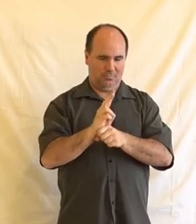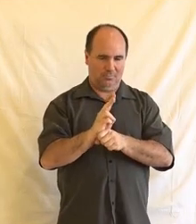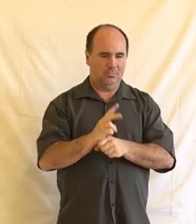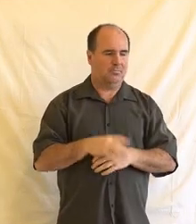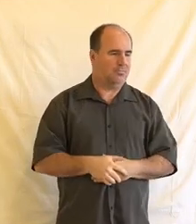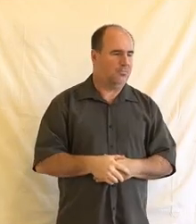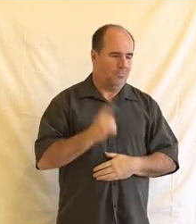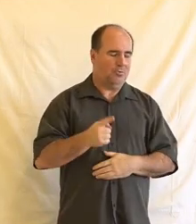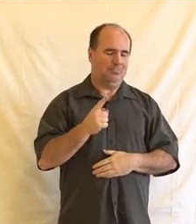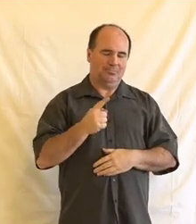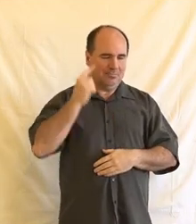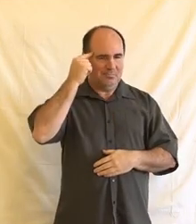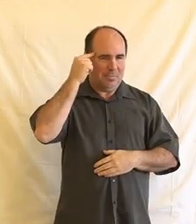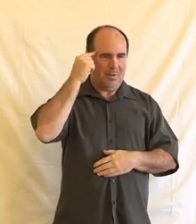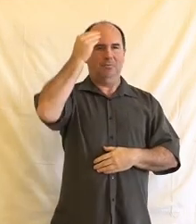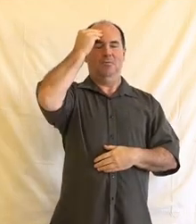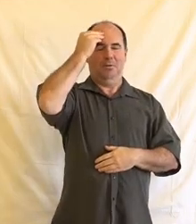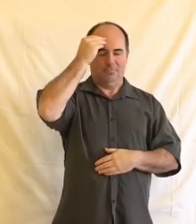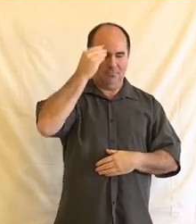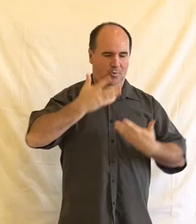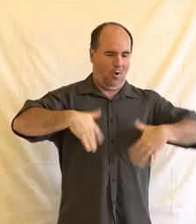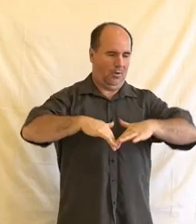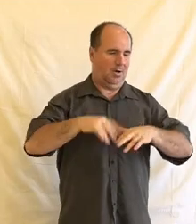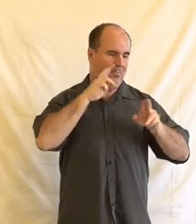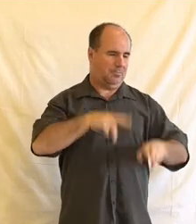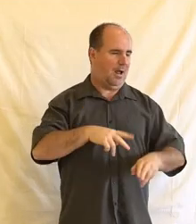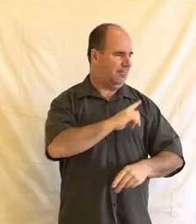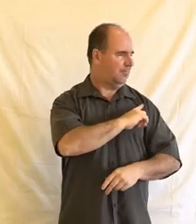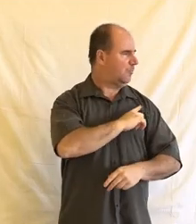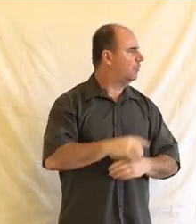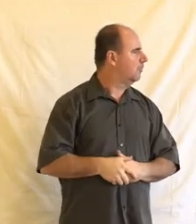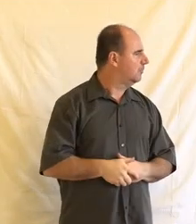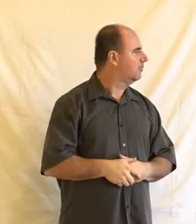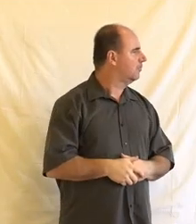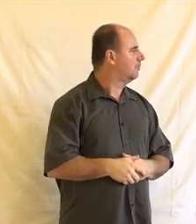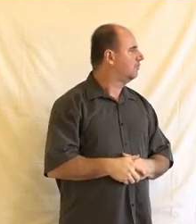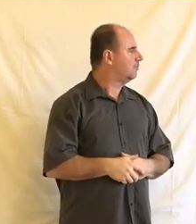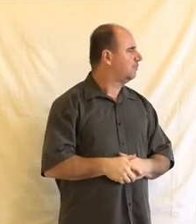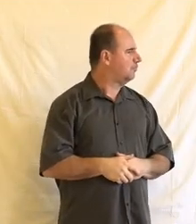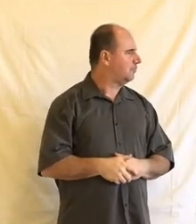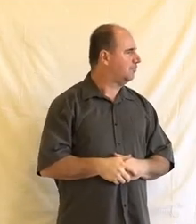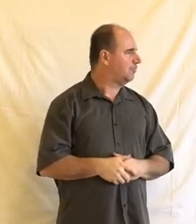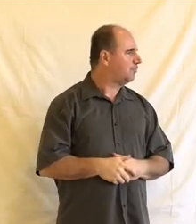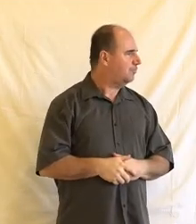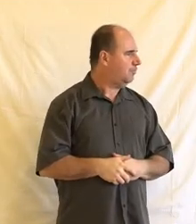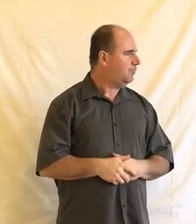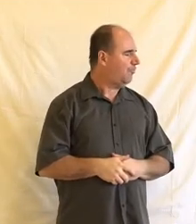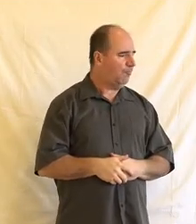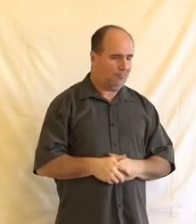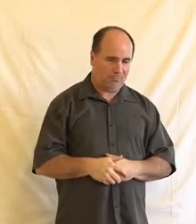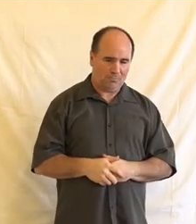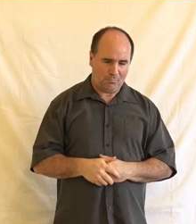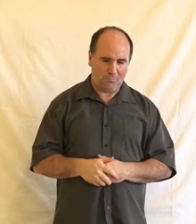pan doktor Obořil, myslím, že buď tady, nebo i u jiných přípříjemných předitostech, právě o tomhle tom i mluví, že řada těch